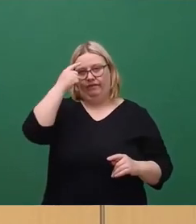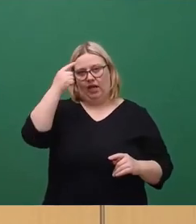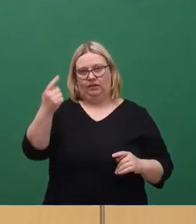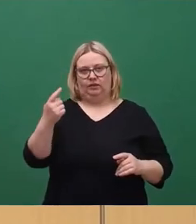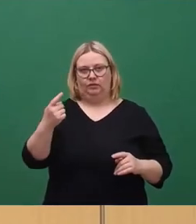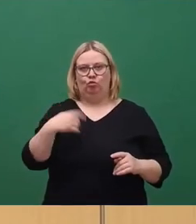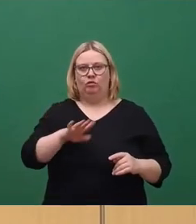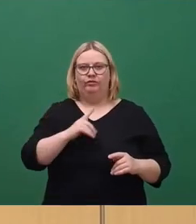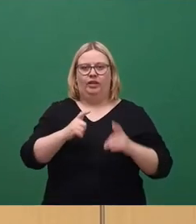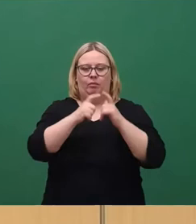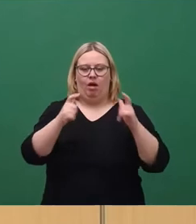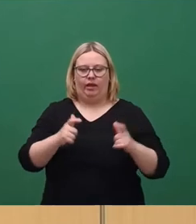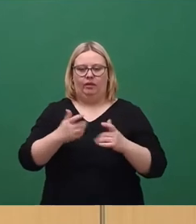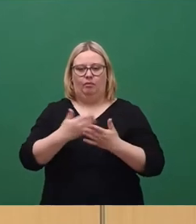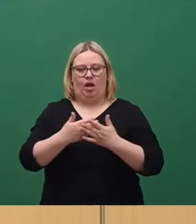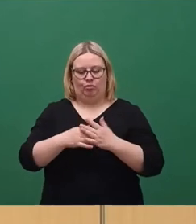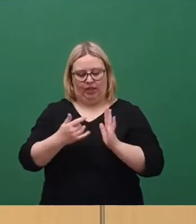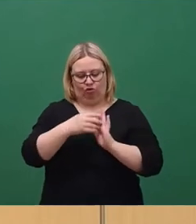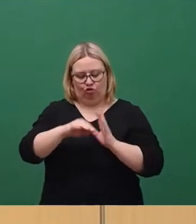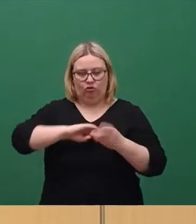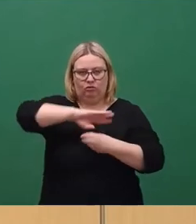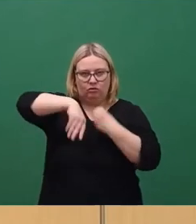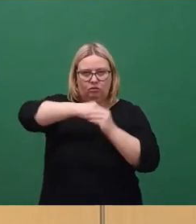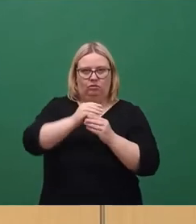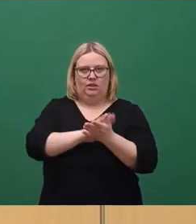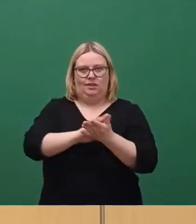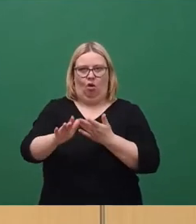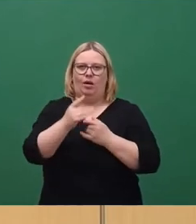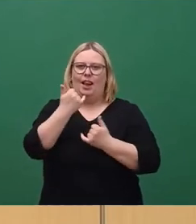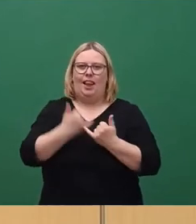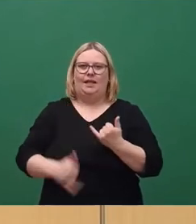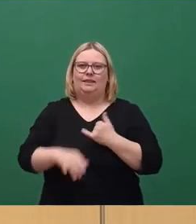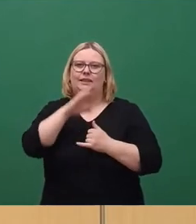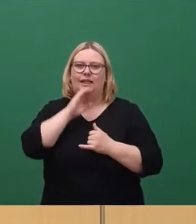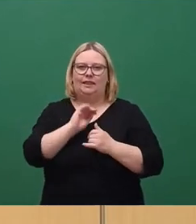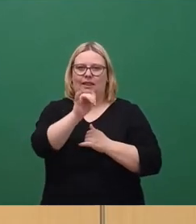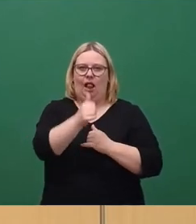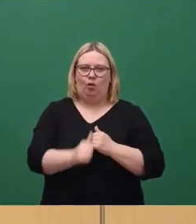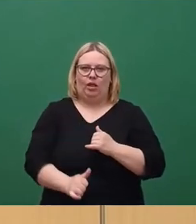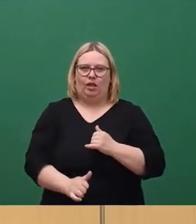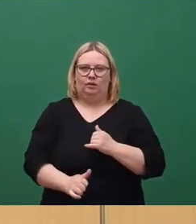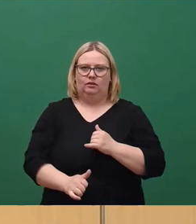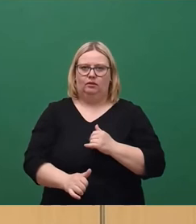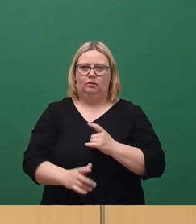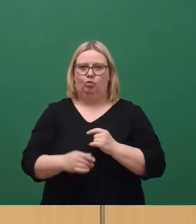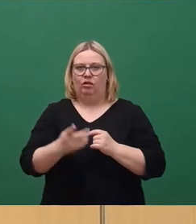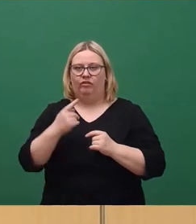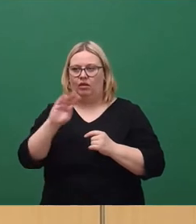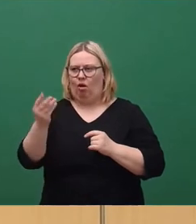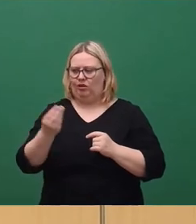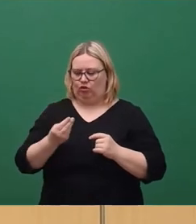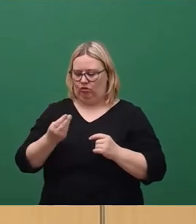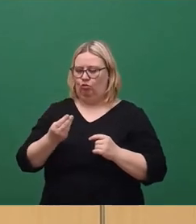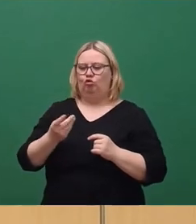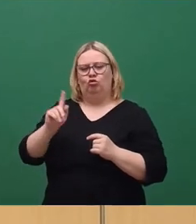Pakete wie das Vorliegende in sich rund und bis auf den letzten Cent durchkalkuliert sind. Und manch ein Einreicher weiß das besonders